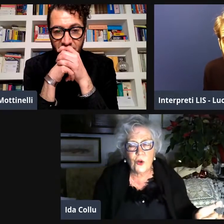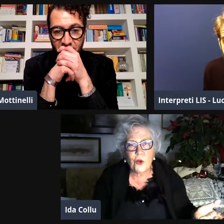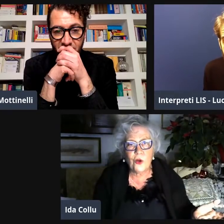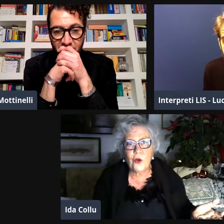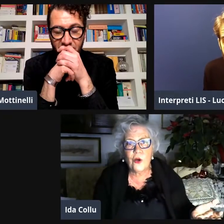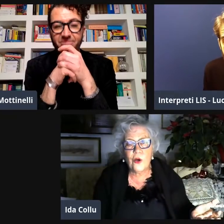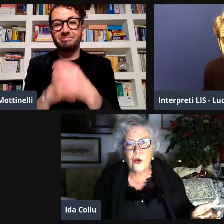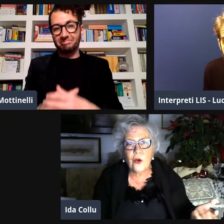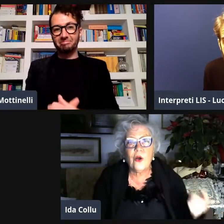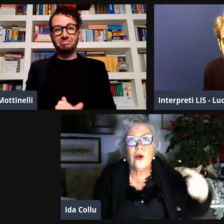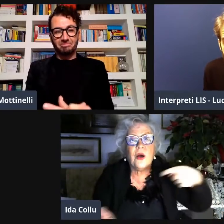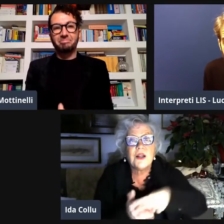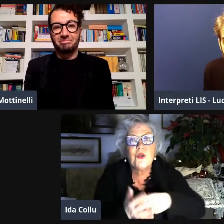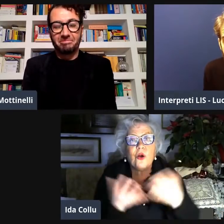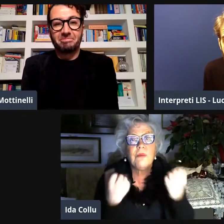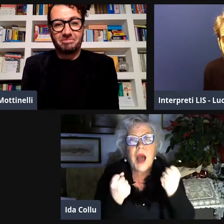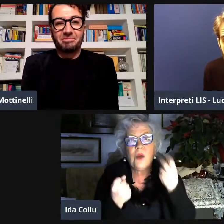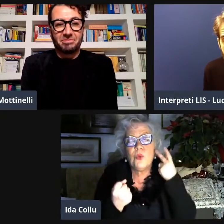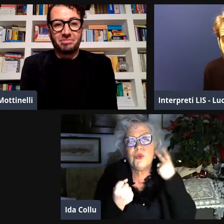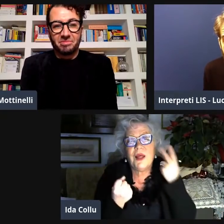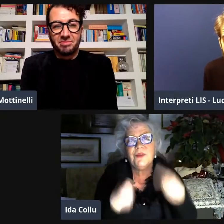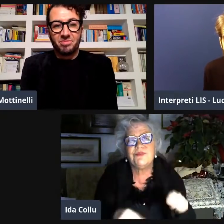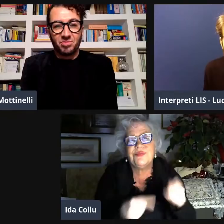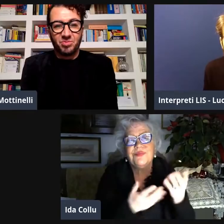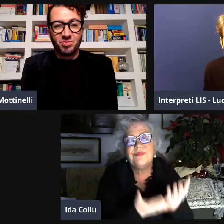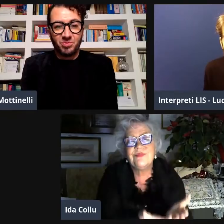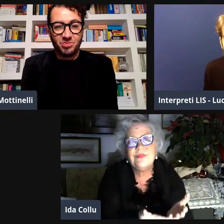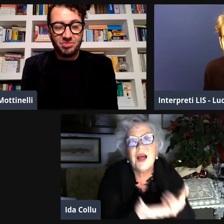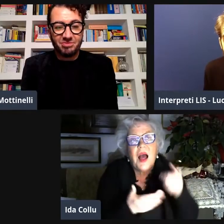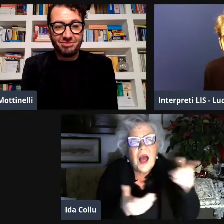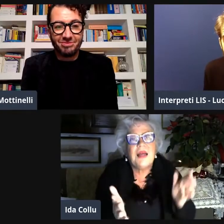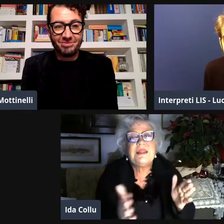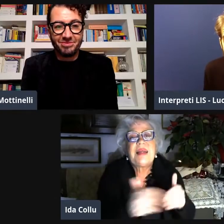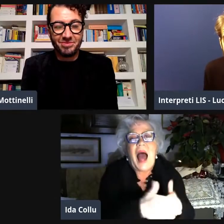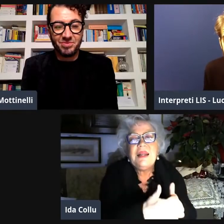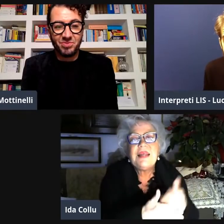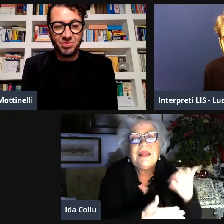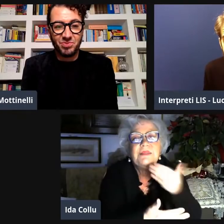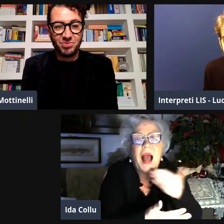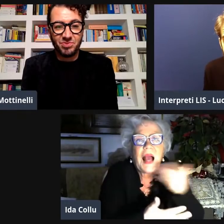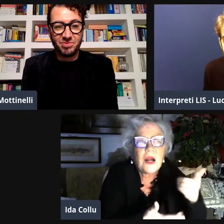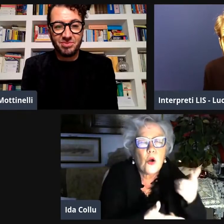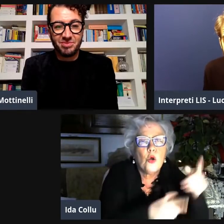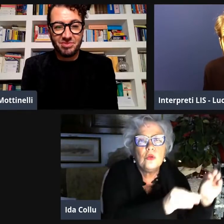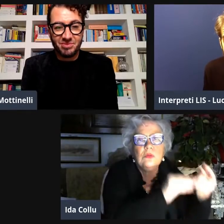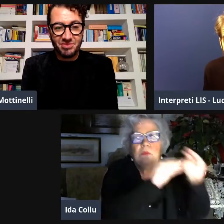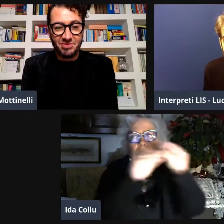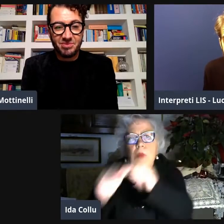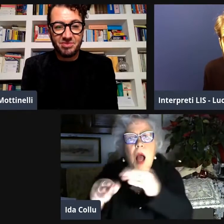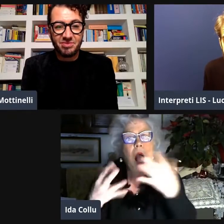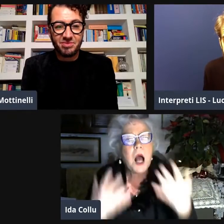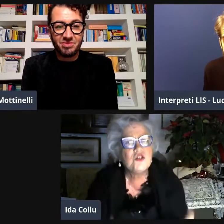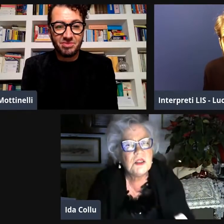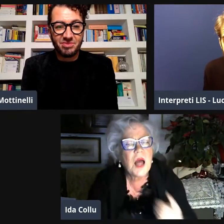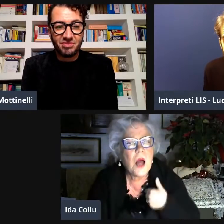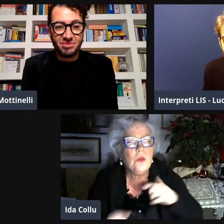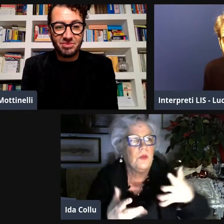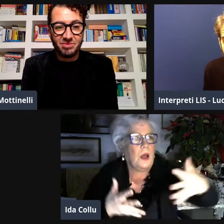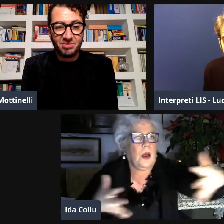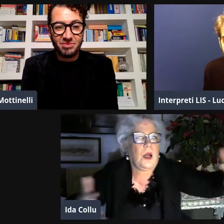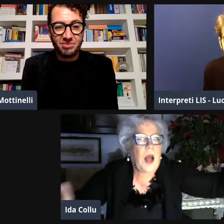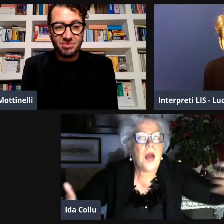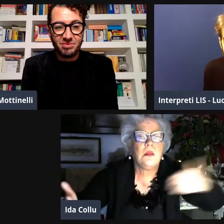segni dei sordi è ritornata in mano agli udenti quindi la stanza di